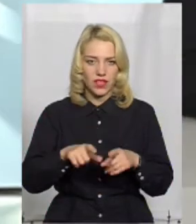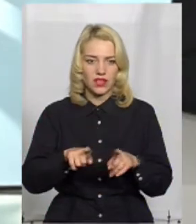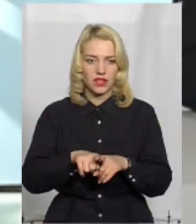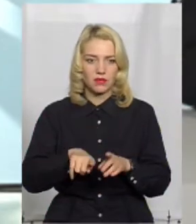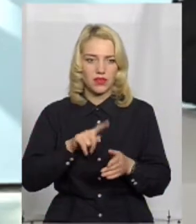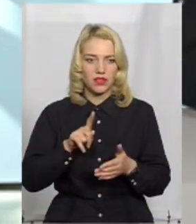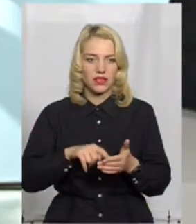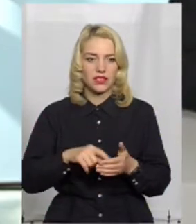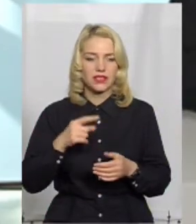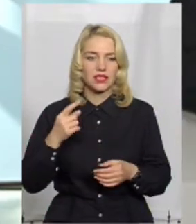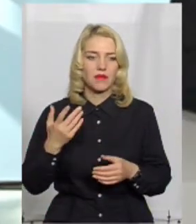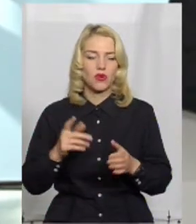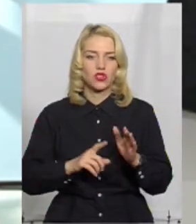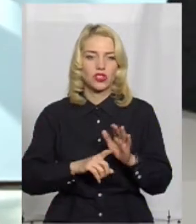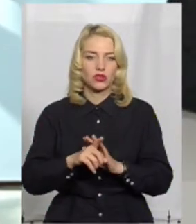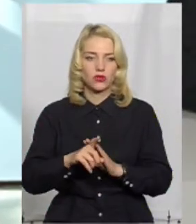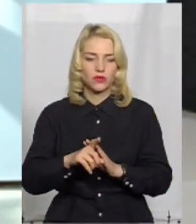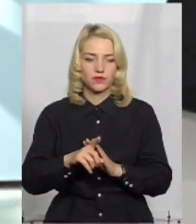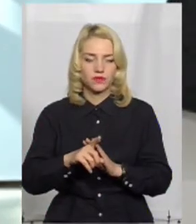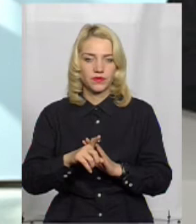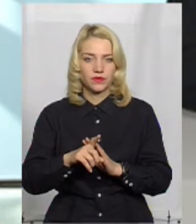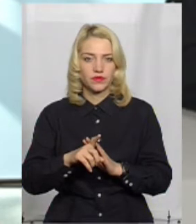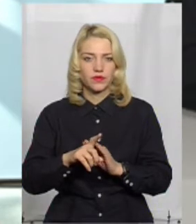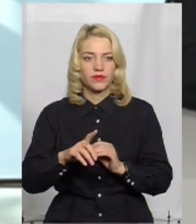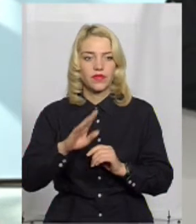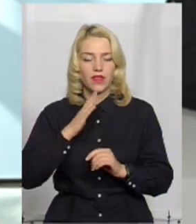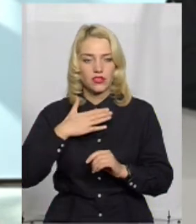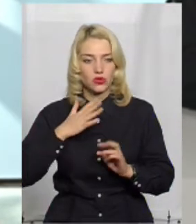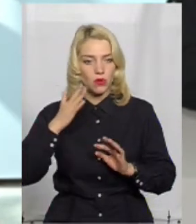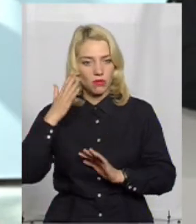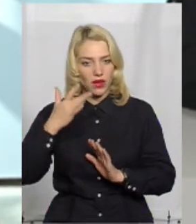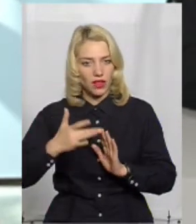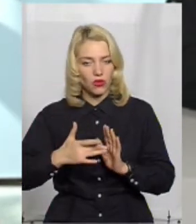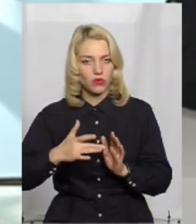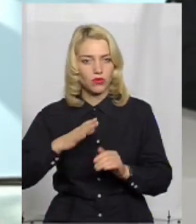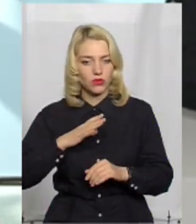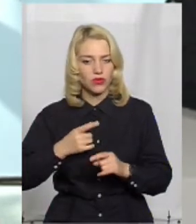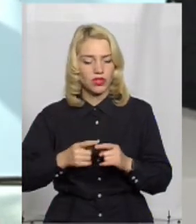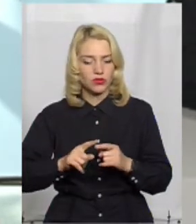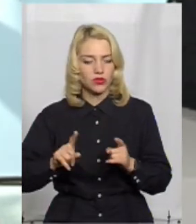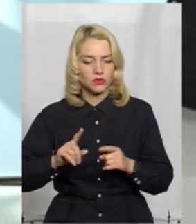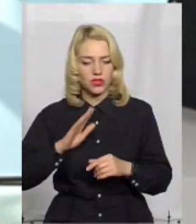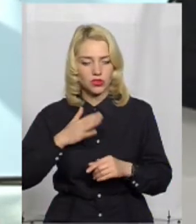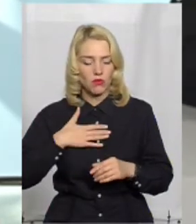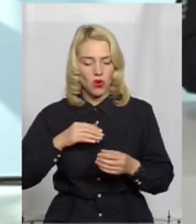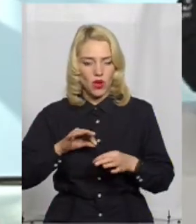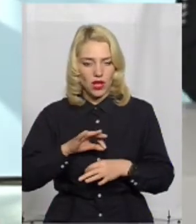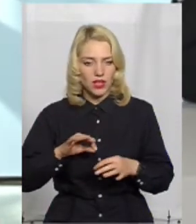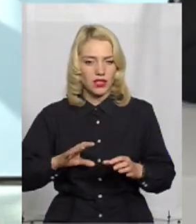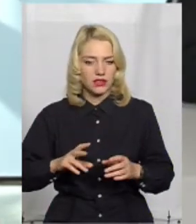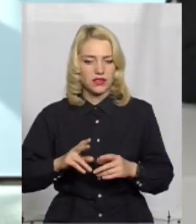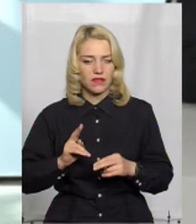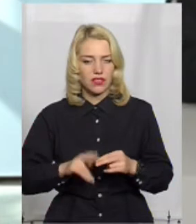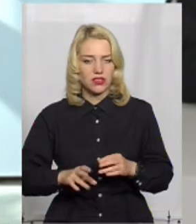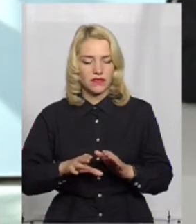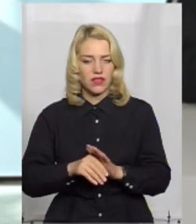з самого початку нашою такою мрією було те, щоб наш проєкт завершився внесенням змін